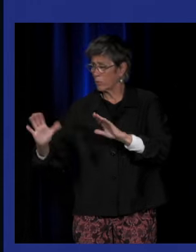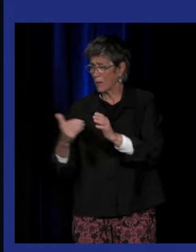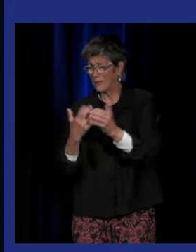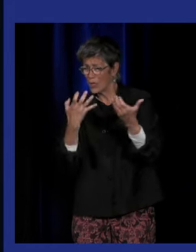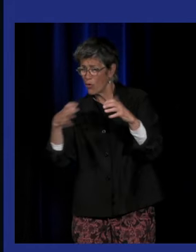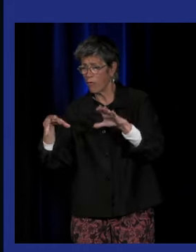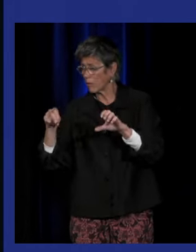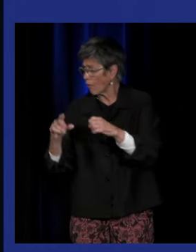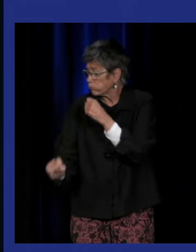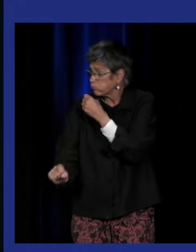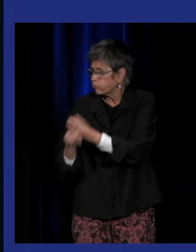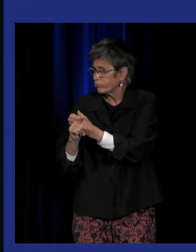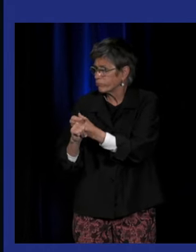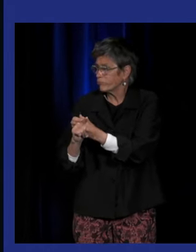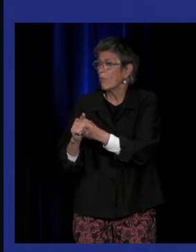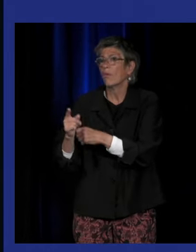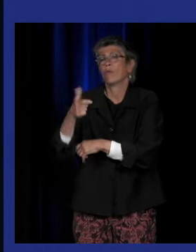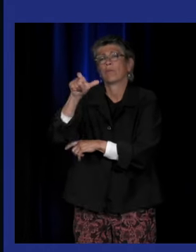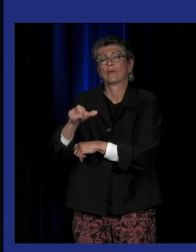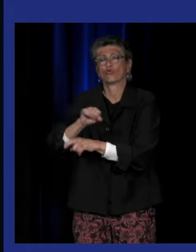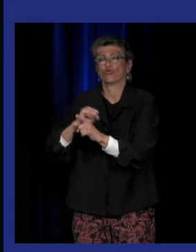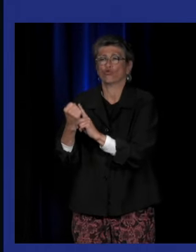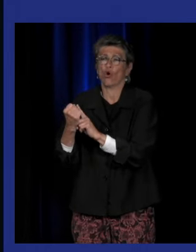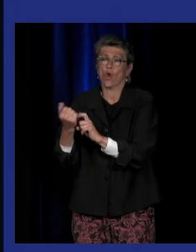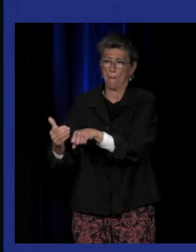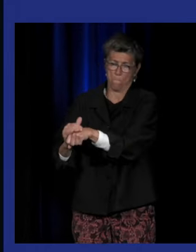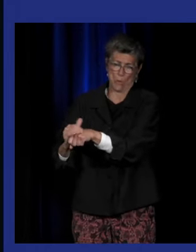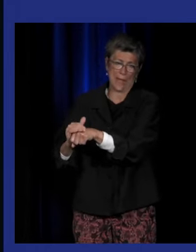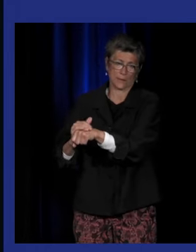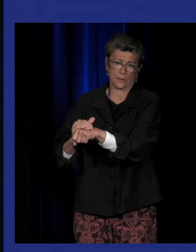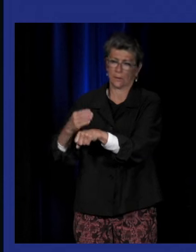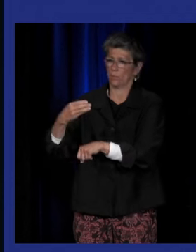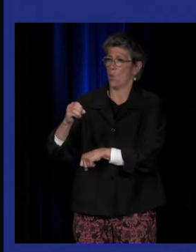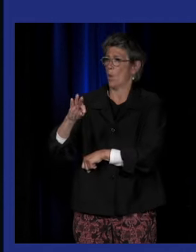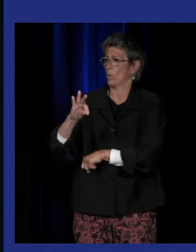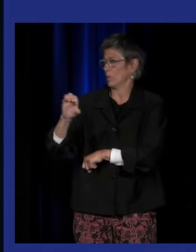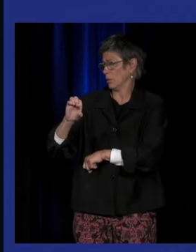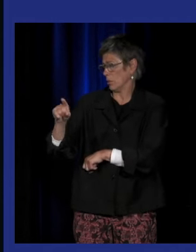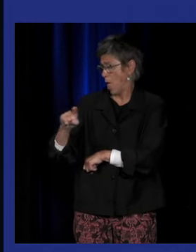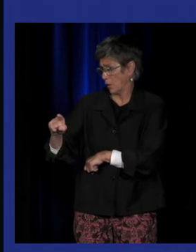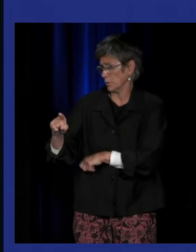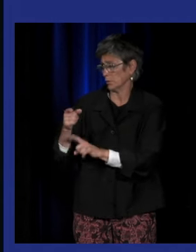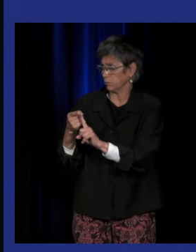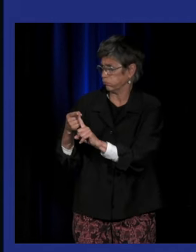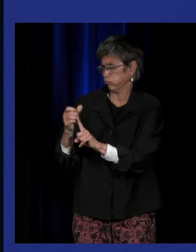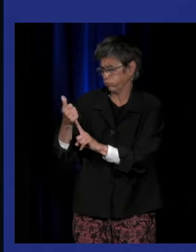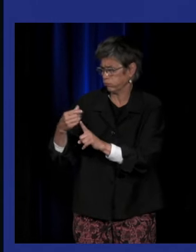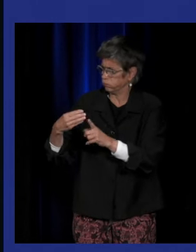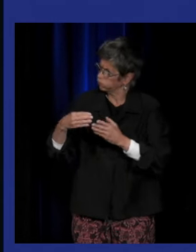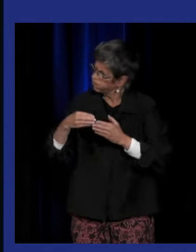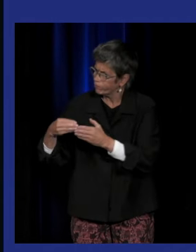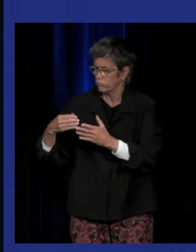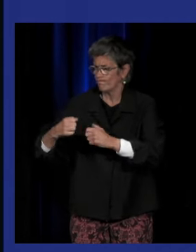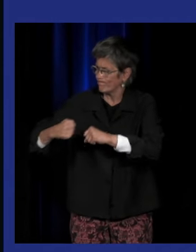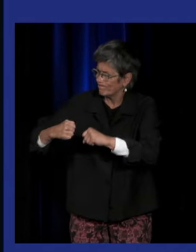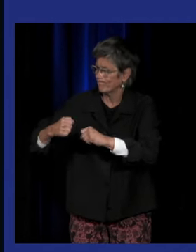nouveau innovateur par un sociologue Bernard Mottèze qui était un des acteurs de cette époque